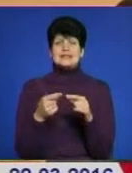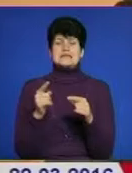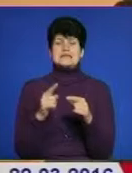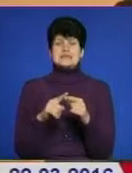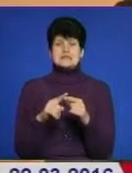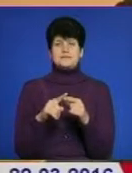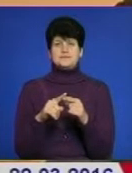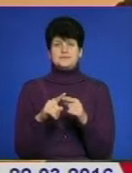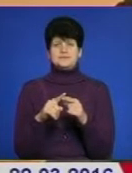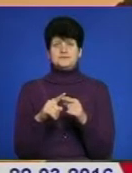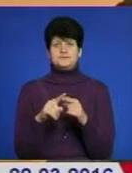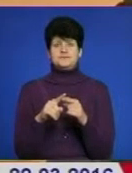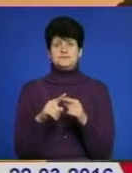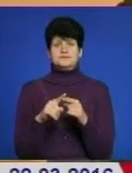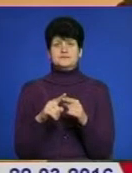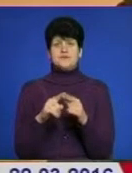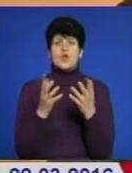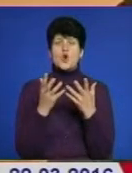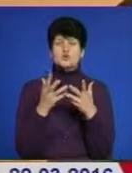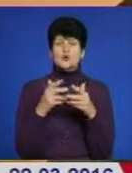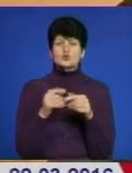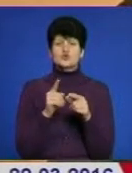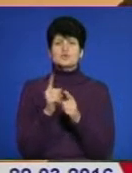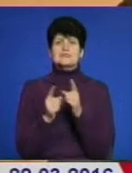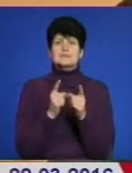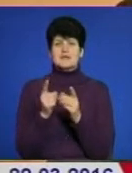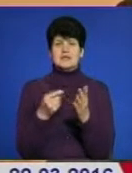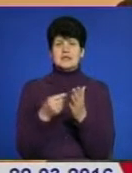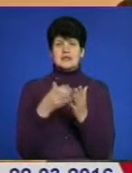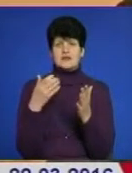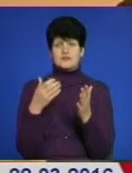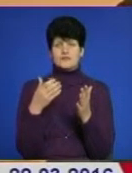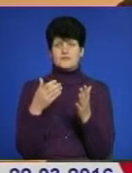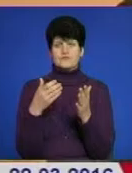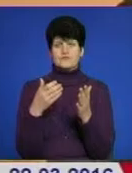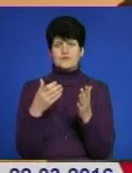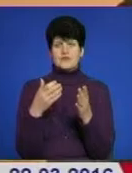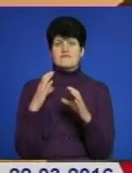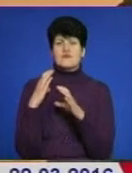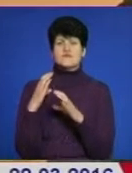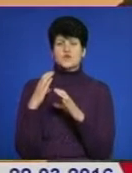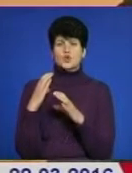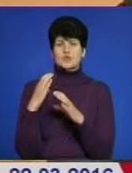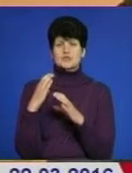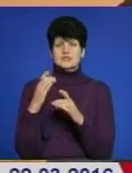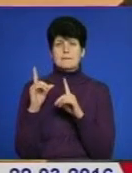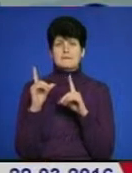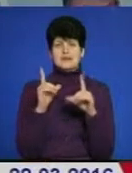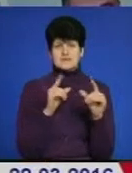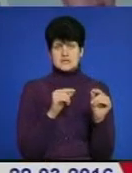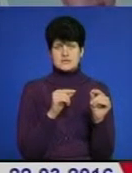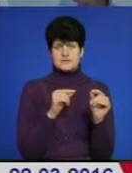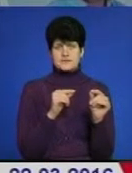розрахунки щодо зміни тарифу автобусних перевізників.